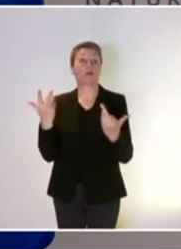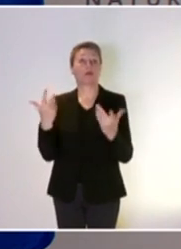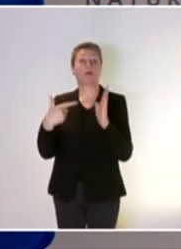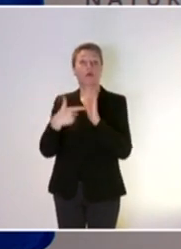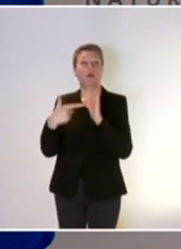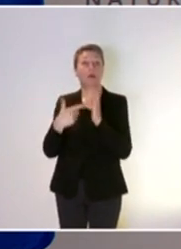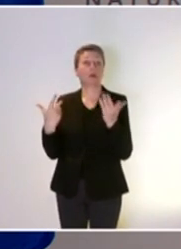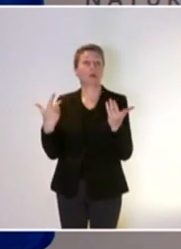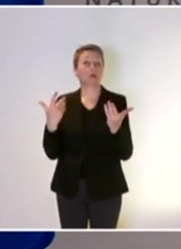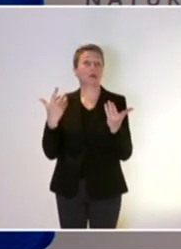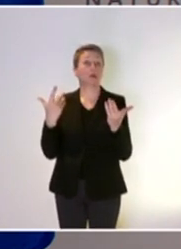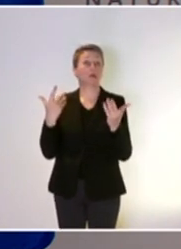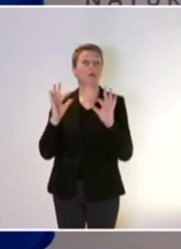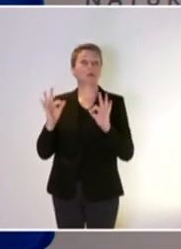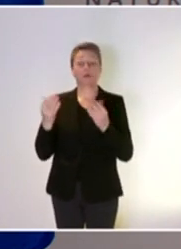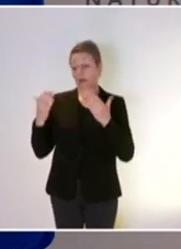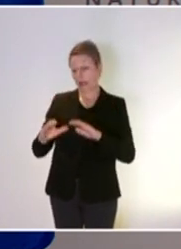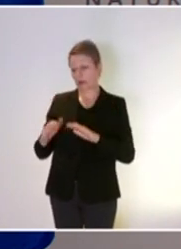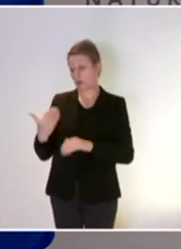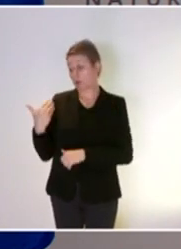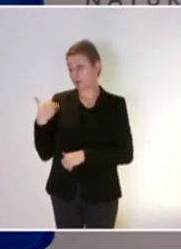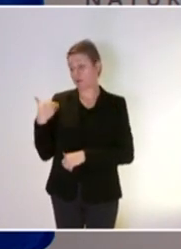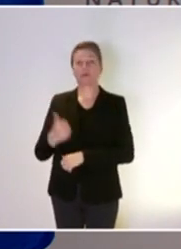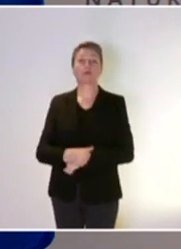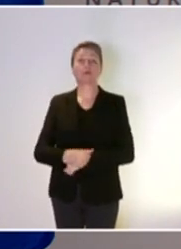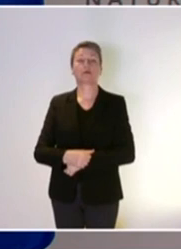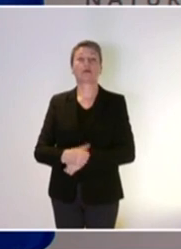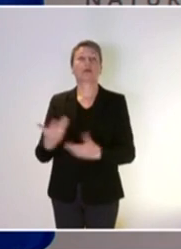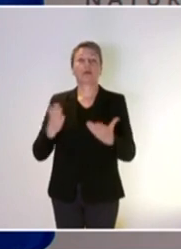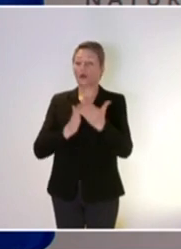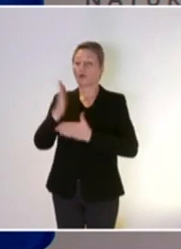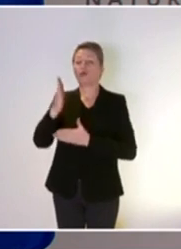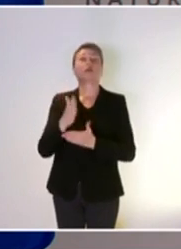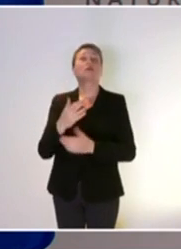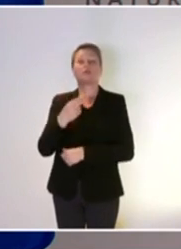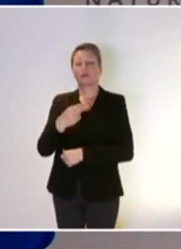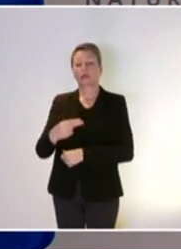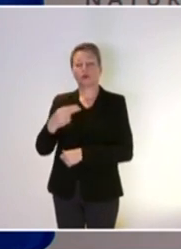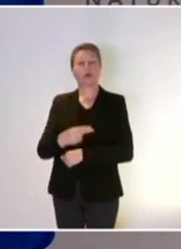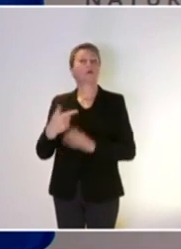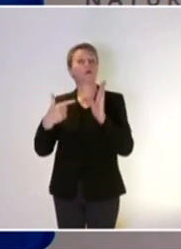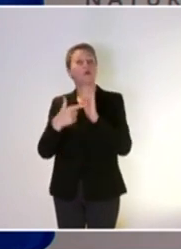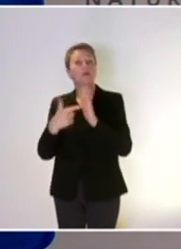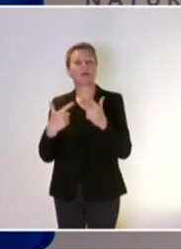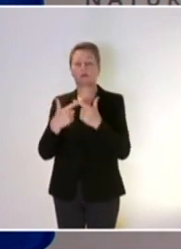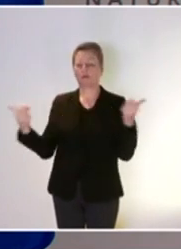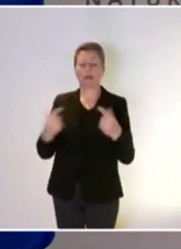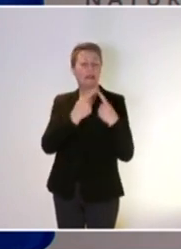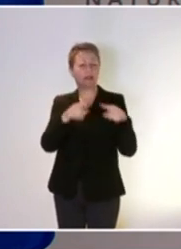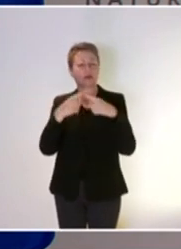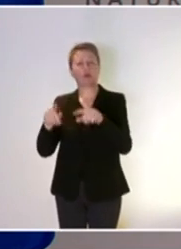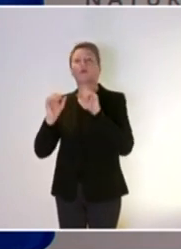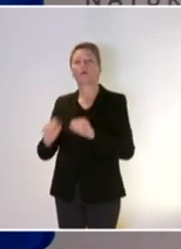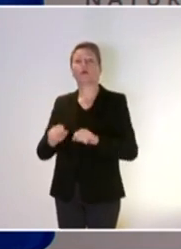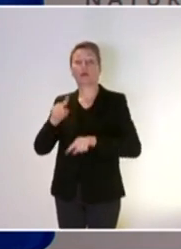? Alors, les composantes d'un projet Natura 2000, elles peuvent être très différentes selon les enjeux